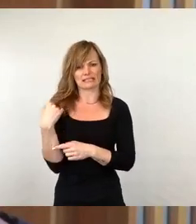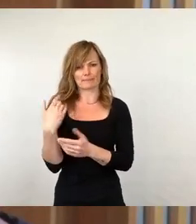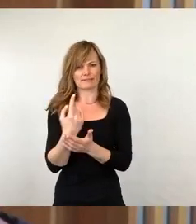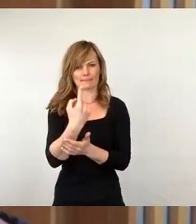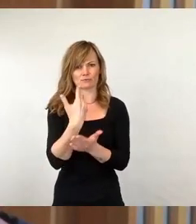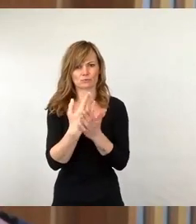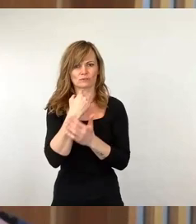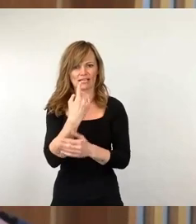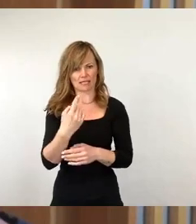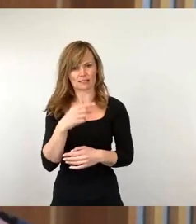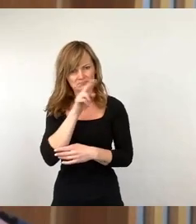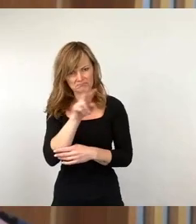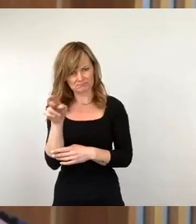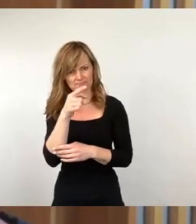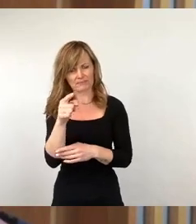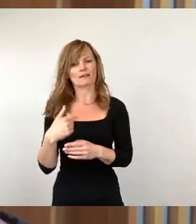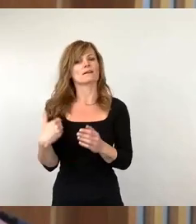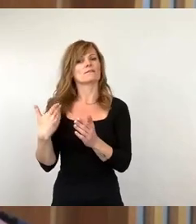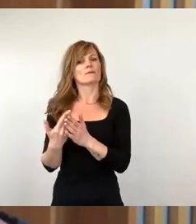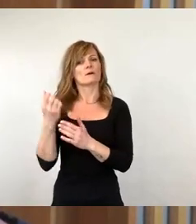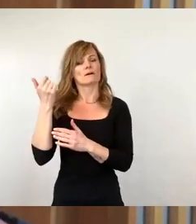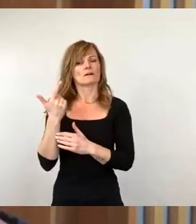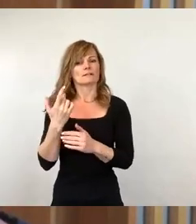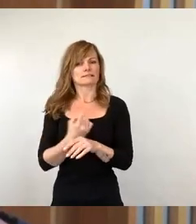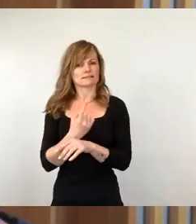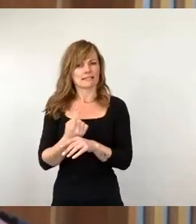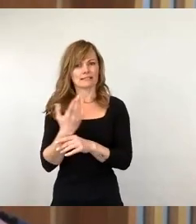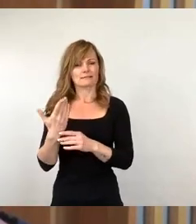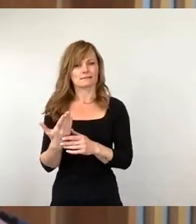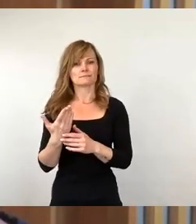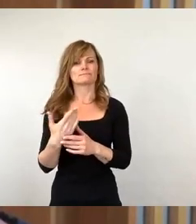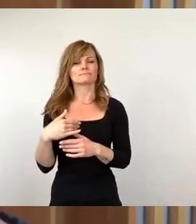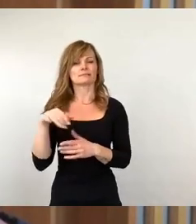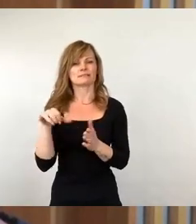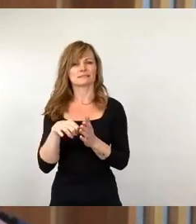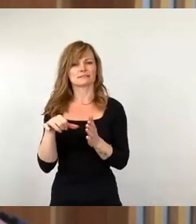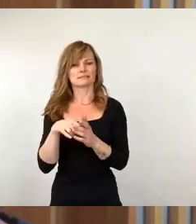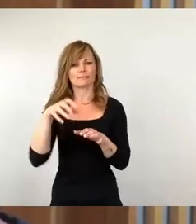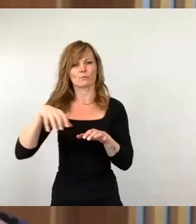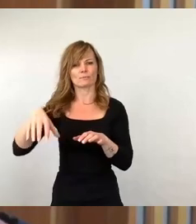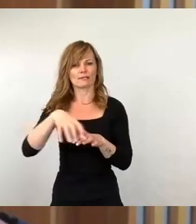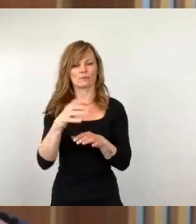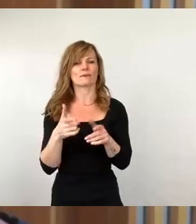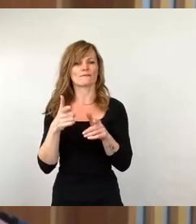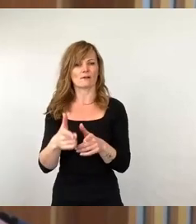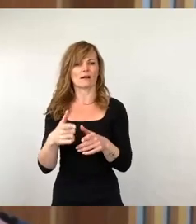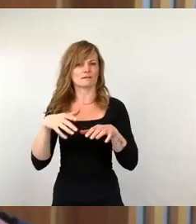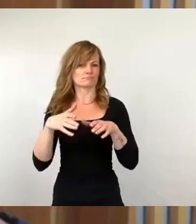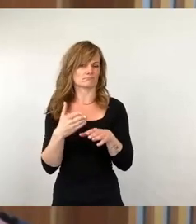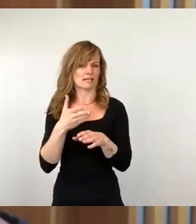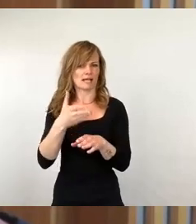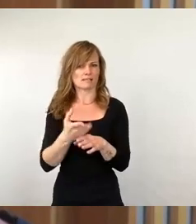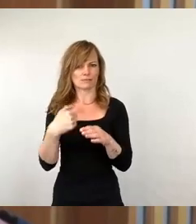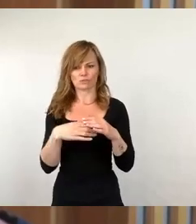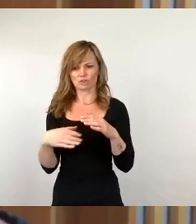der Stadtrat die Neuausschreibung der City-Möblierung der Fahrgastunterstände beschlossen und auch deren kompletten Austausch.